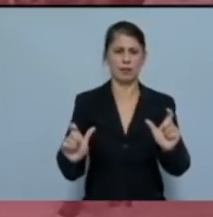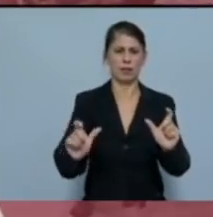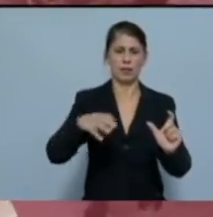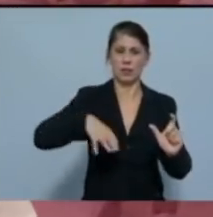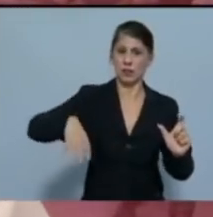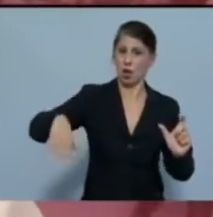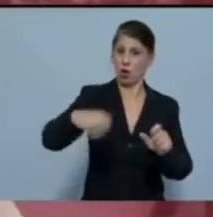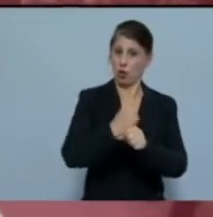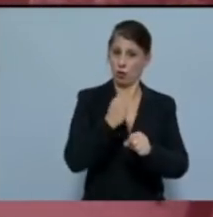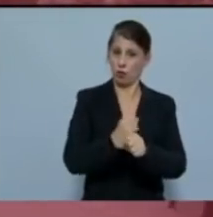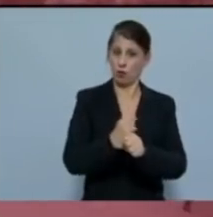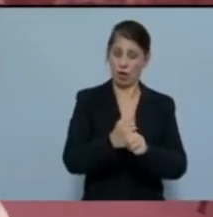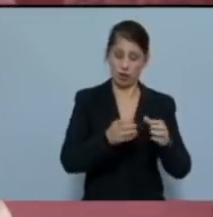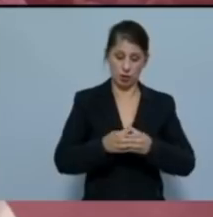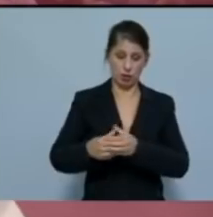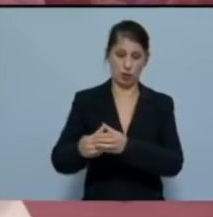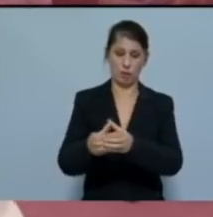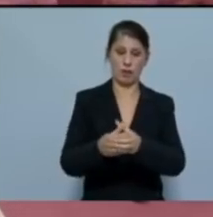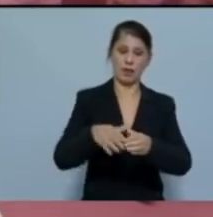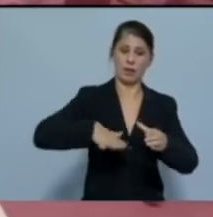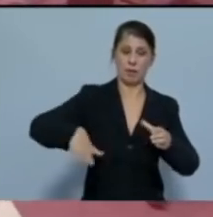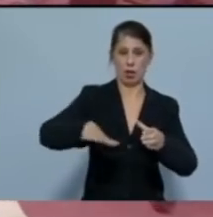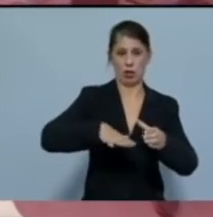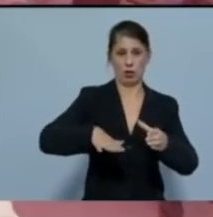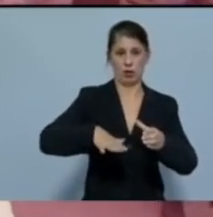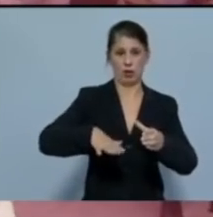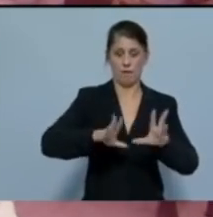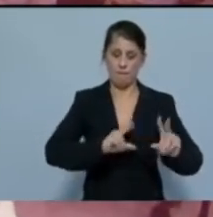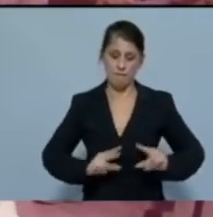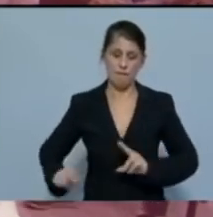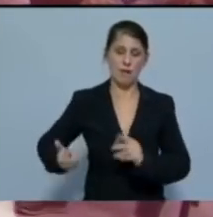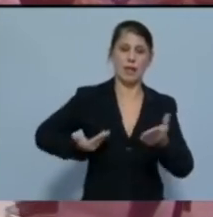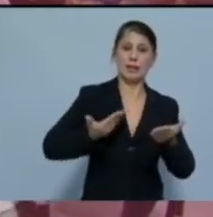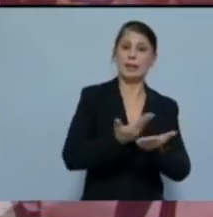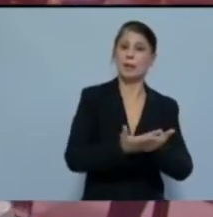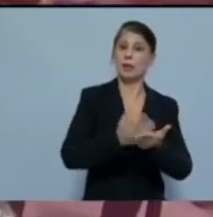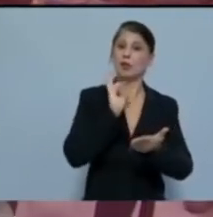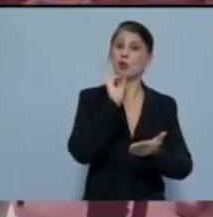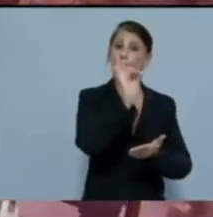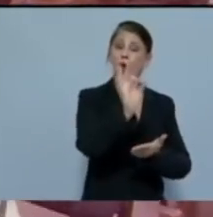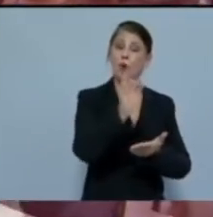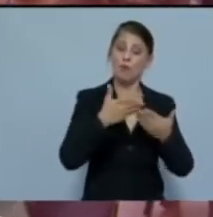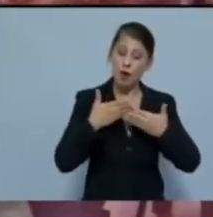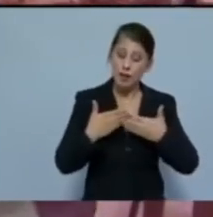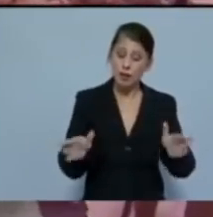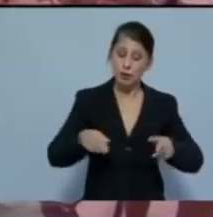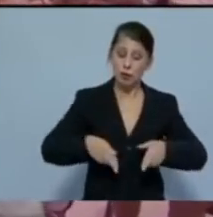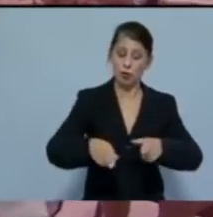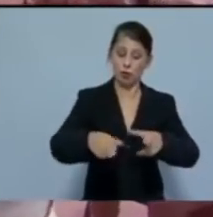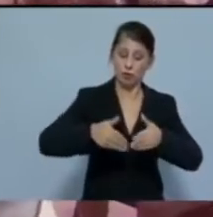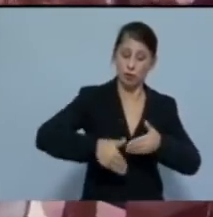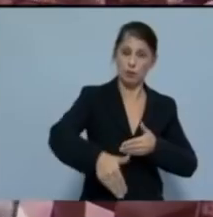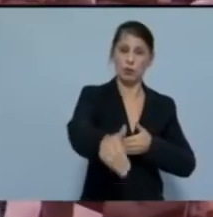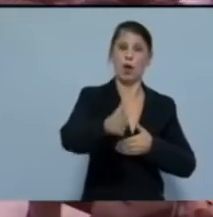δουλειάς, σε κάθε κλάδο, κάθε περιοχή, με ενιαία αιτήματα και στόχους που ανοίγουν το δρόμο προς τα μπρος.